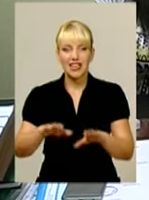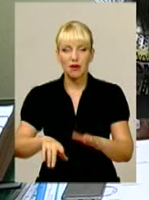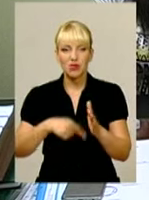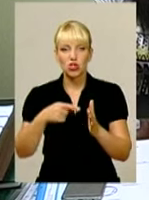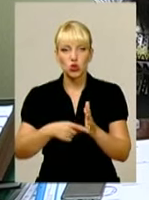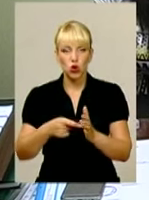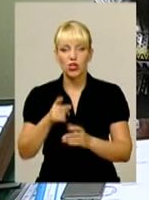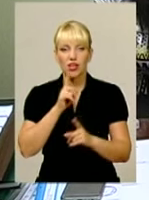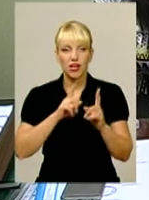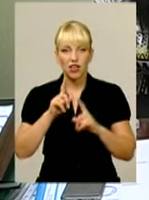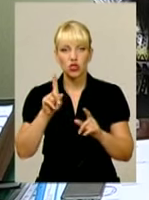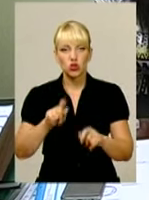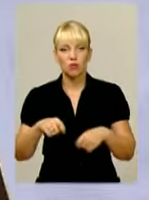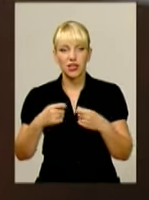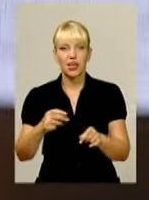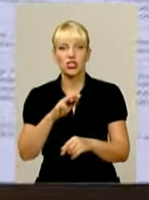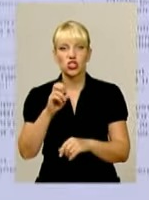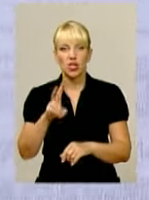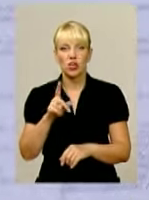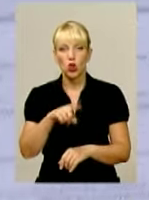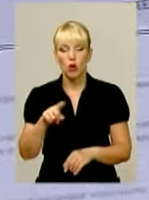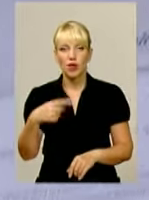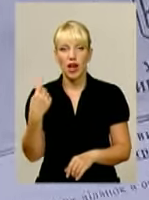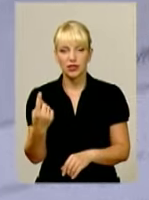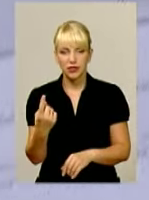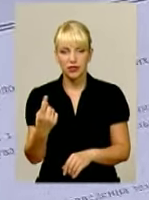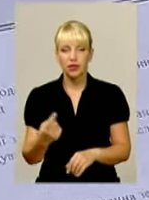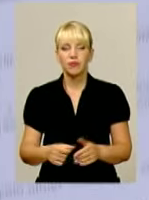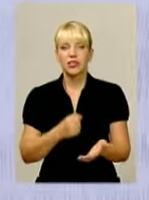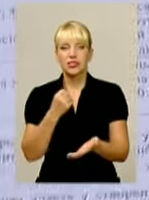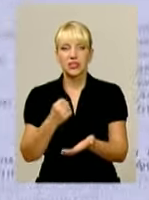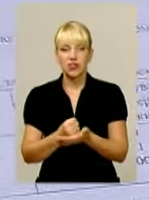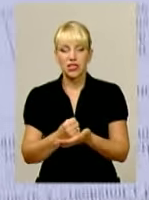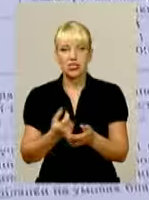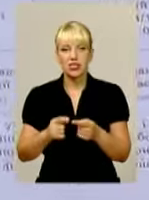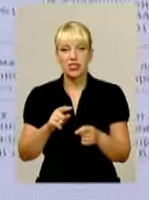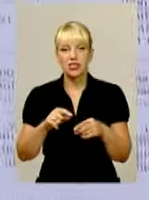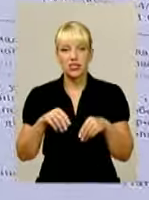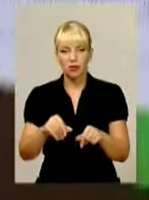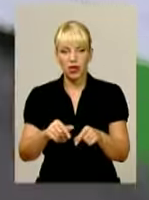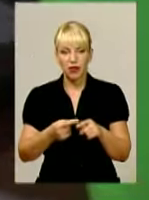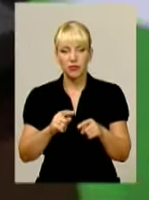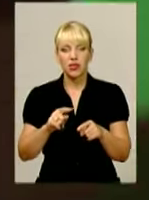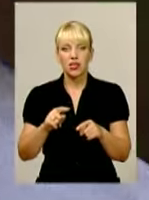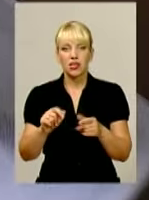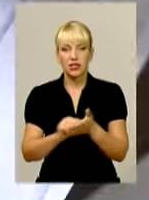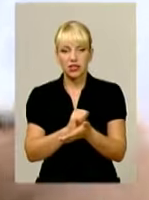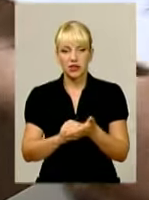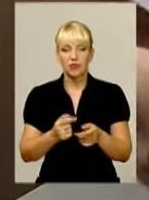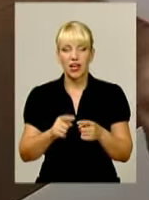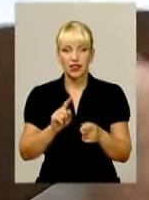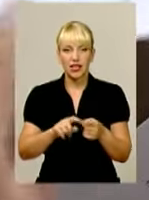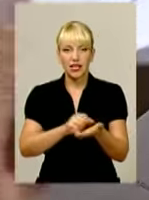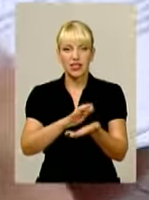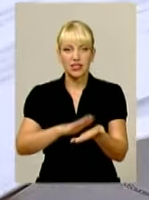передати жеку номер один, затверді до полежа в міністр, щоб передати в постійний користувальний замок. Це регістрація